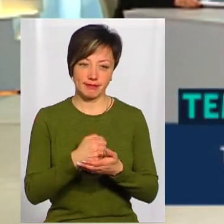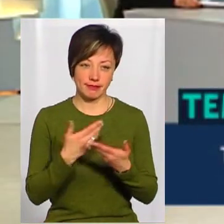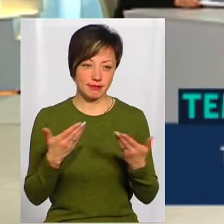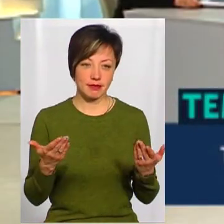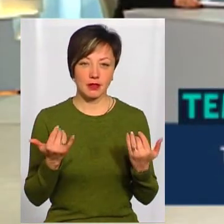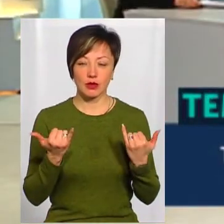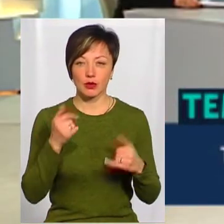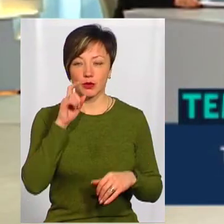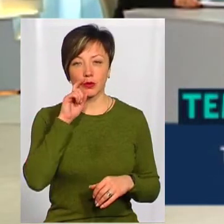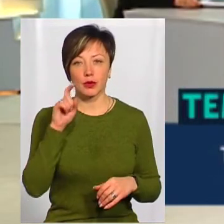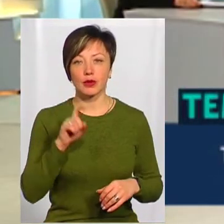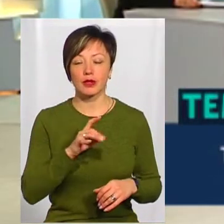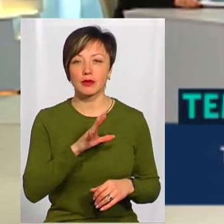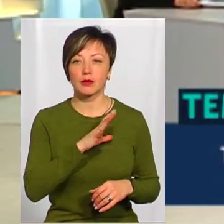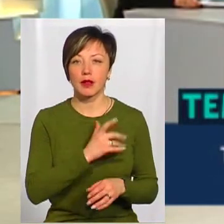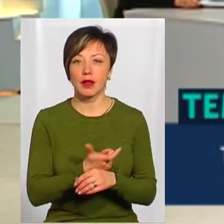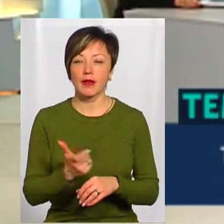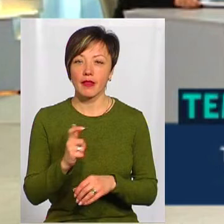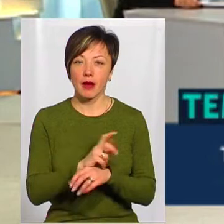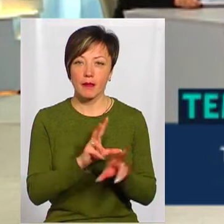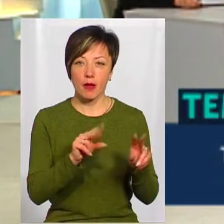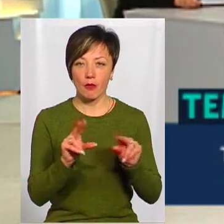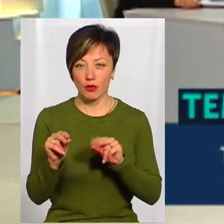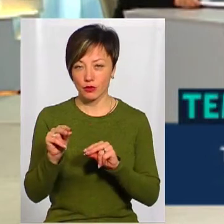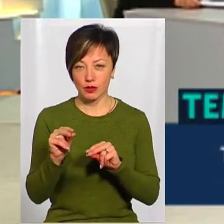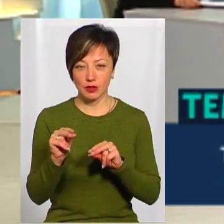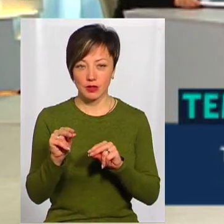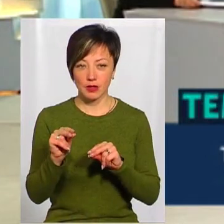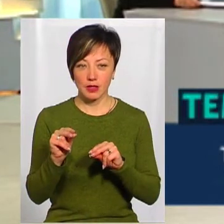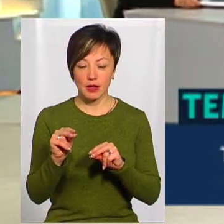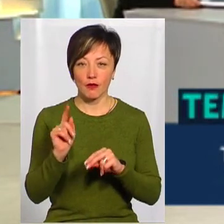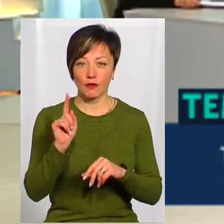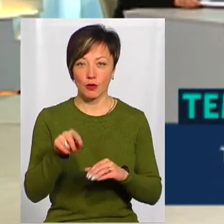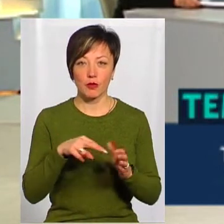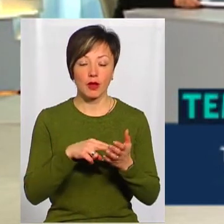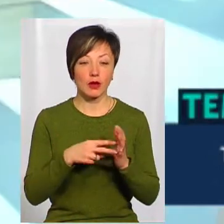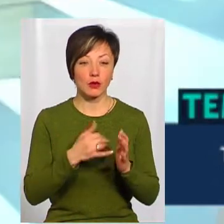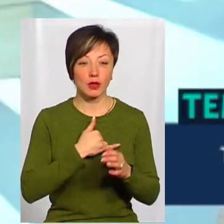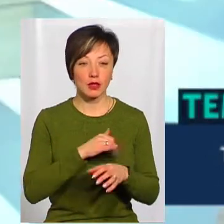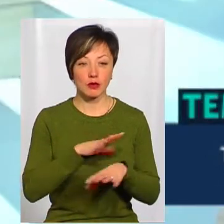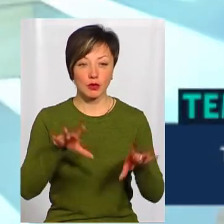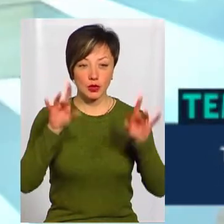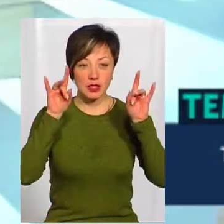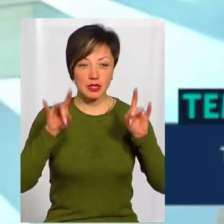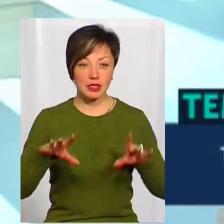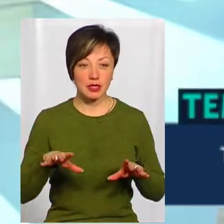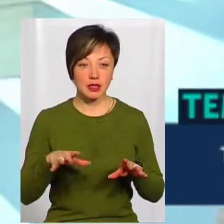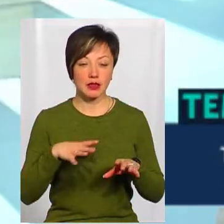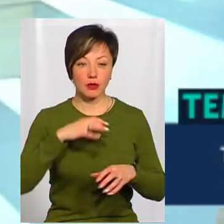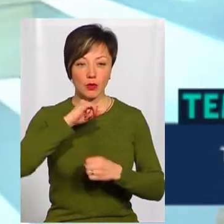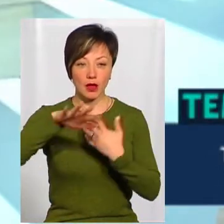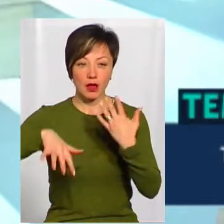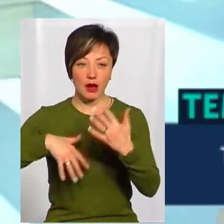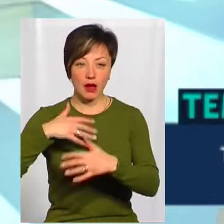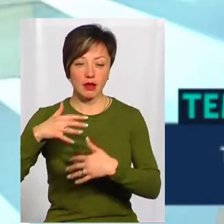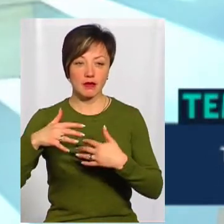Сьогодні Україна була найблагополучна держава, найблагополучніша в тому плані, що в нас не було таких стихій, не було тих ураганів,